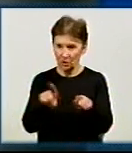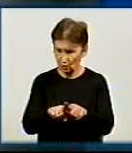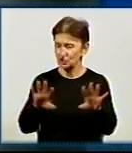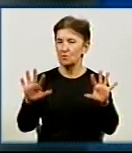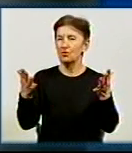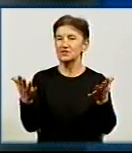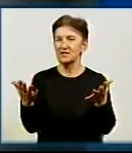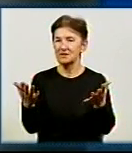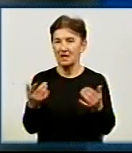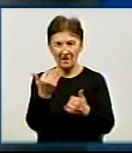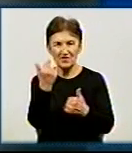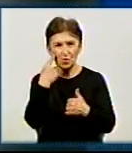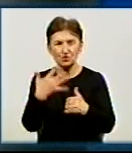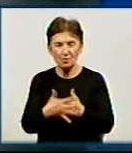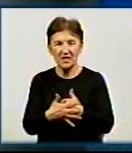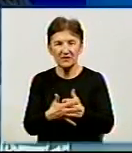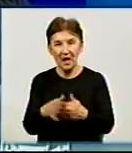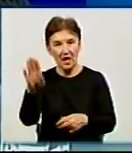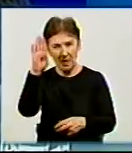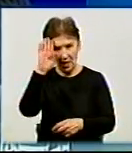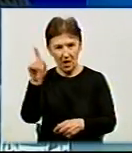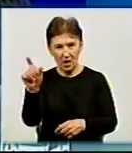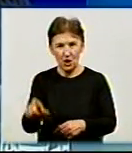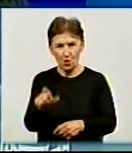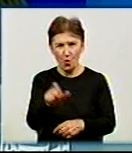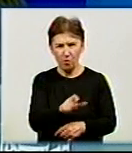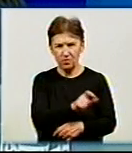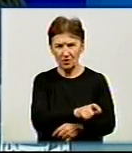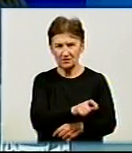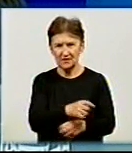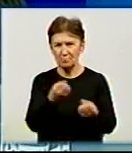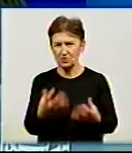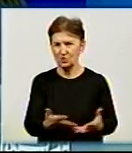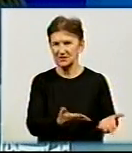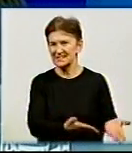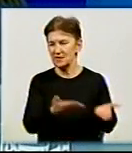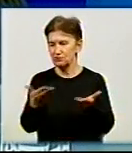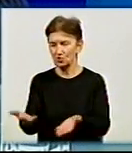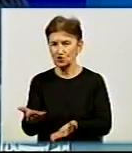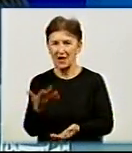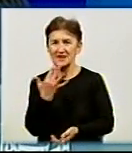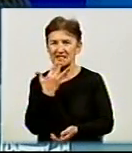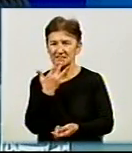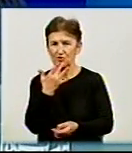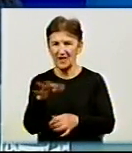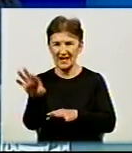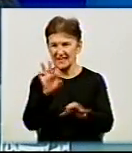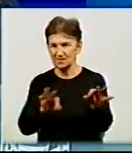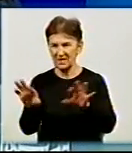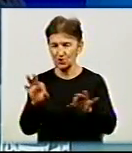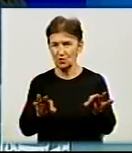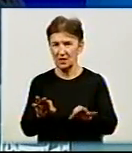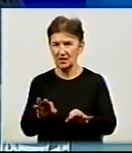Ви розумієте, це теж подія. Хлопці того ж Цурікова запрошували до національної збірної, Пратасова